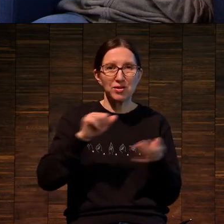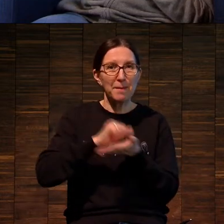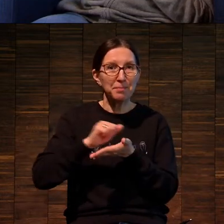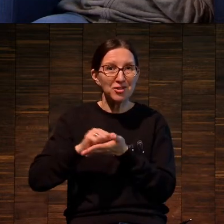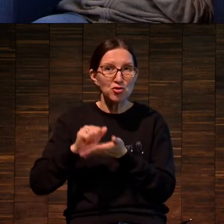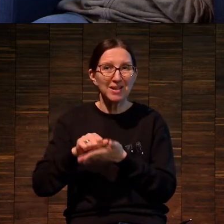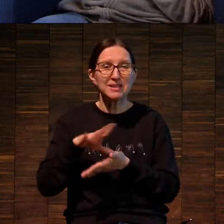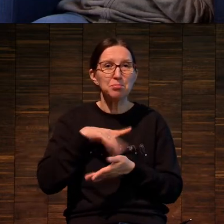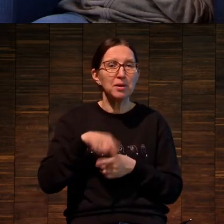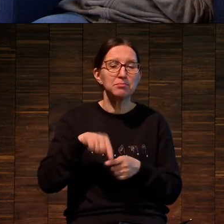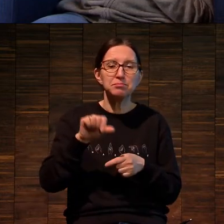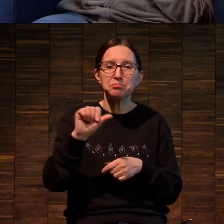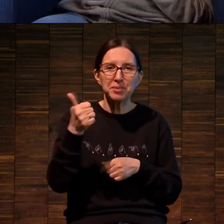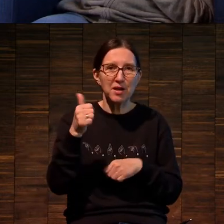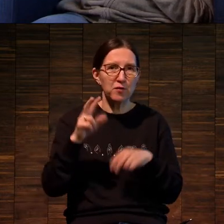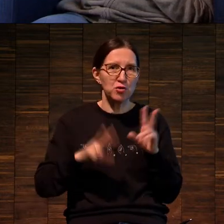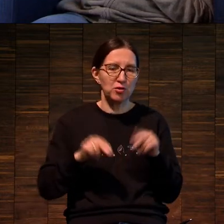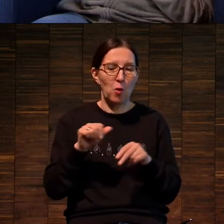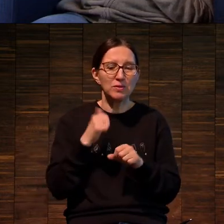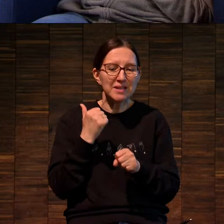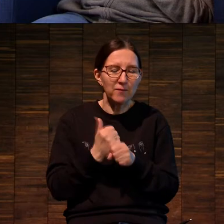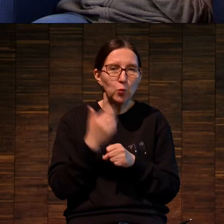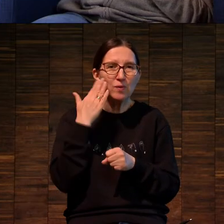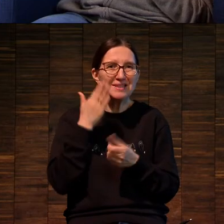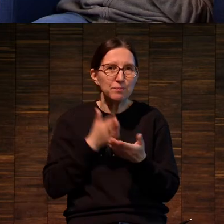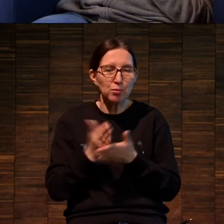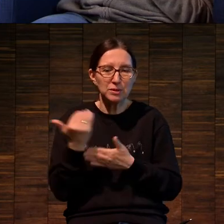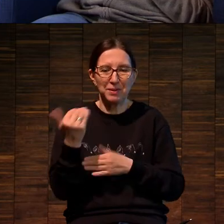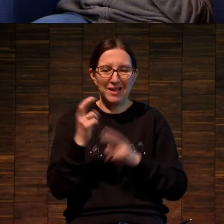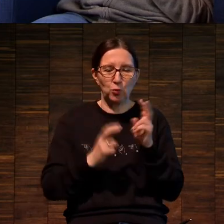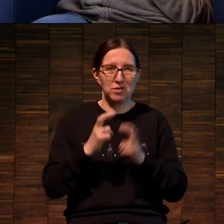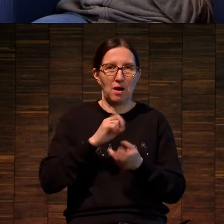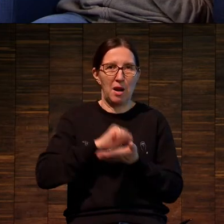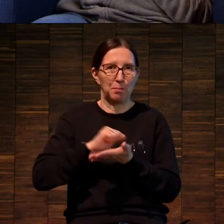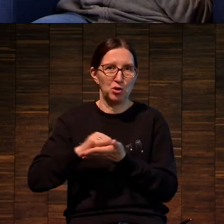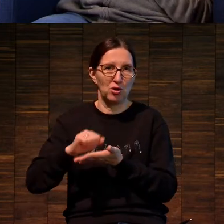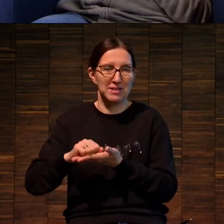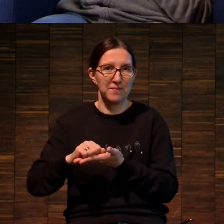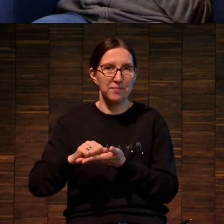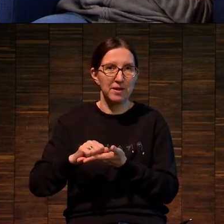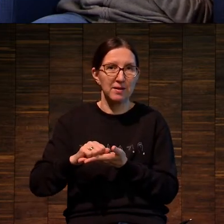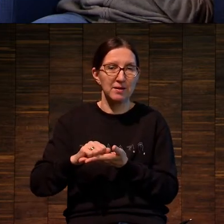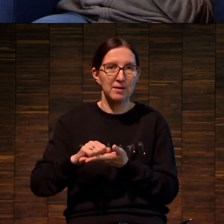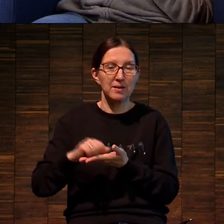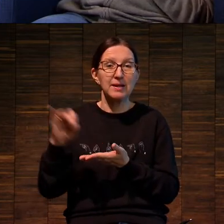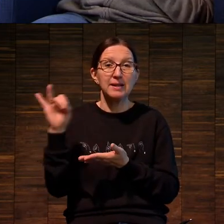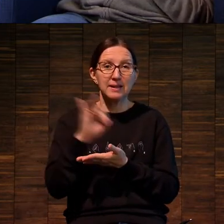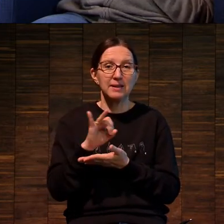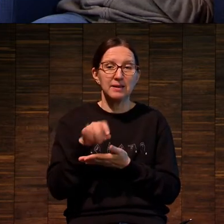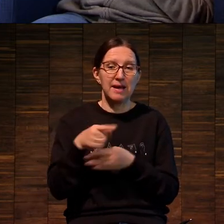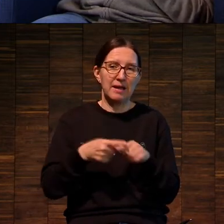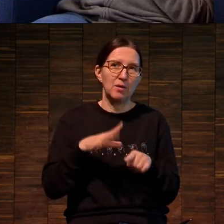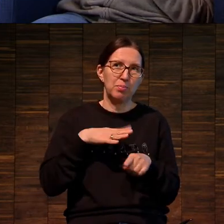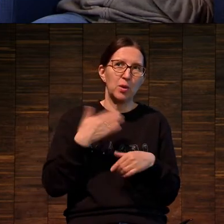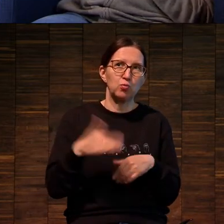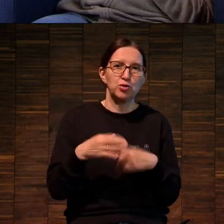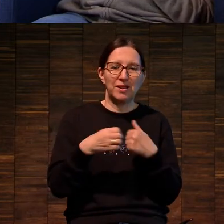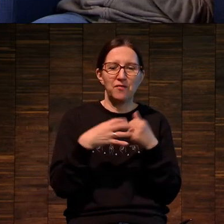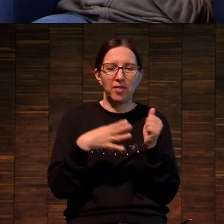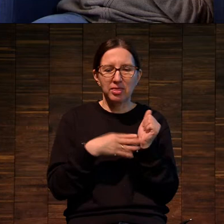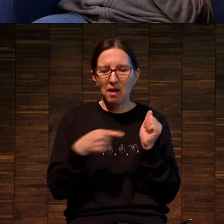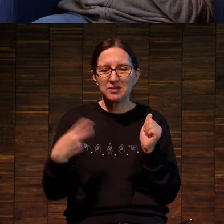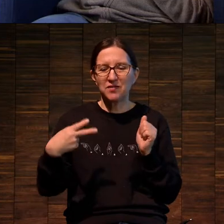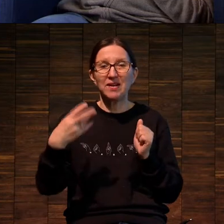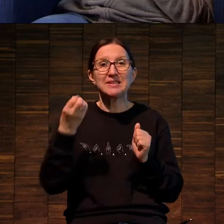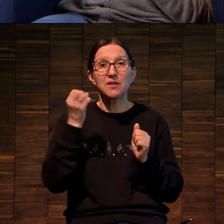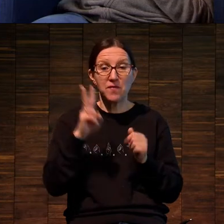она была первым и основным способом индустриальной печати. В 19-м и в